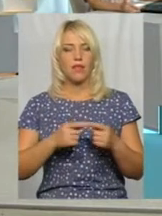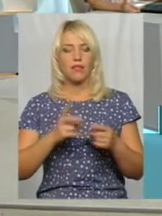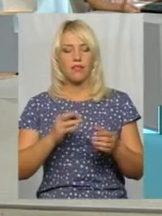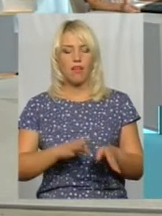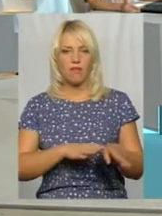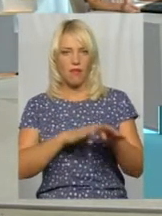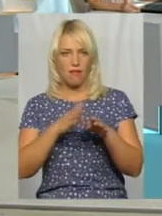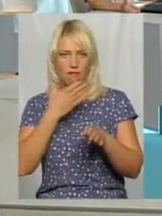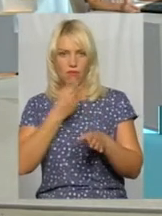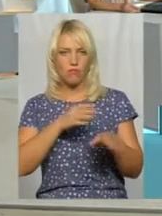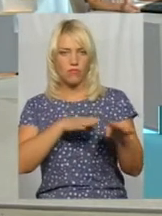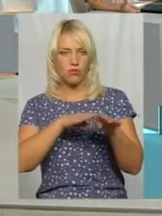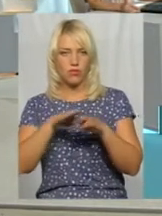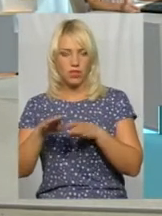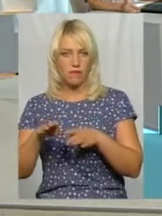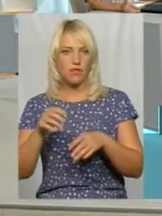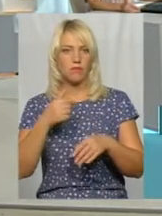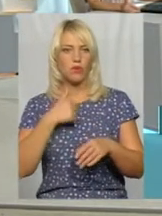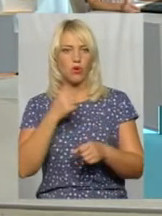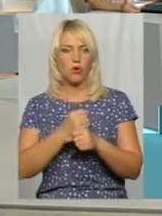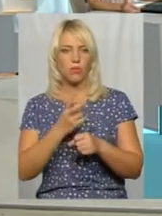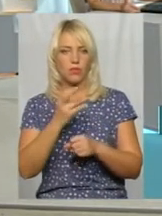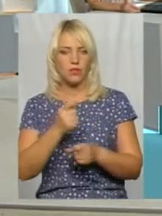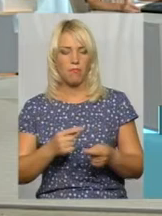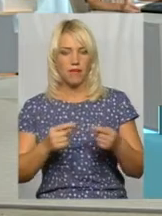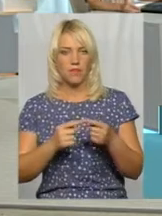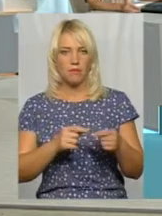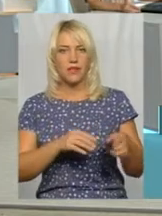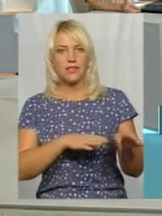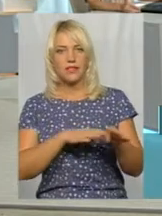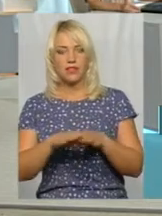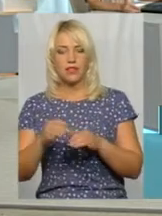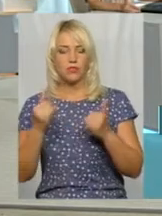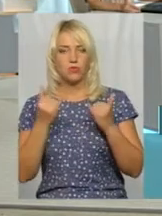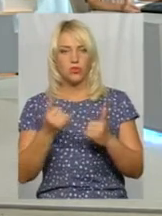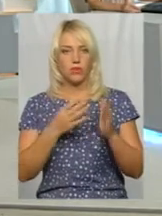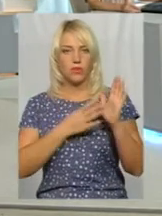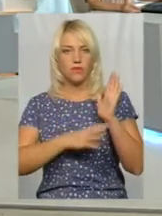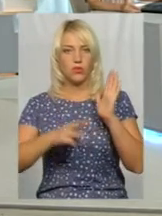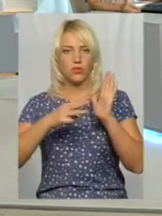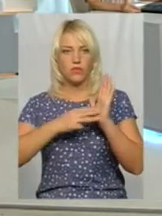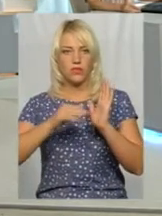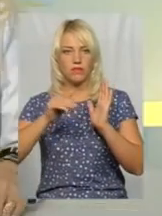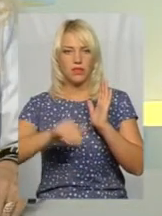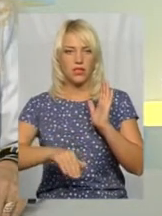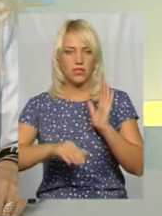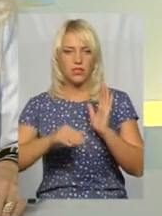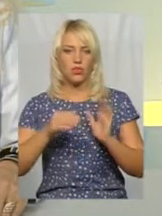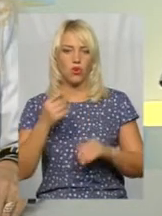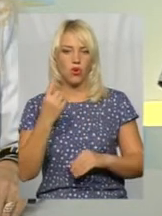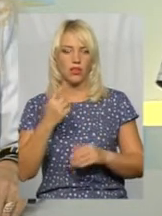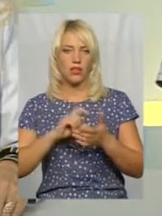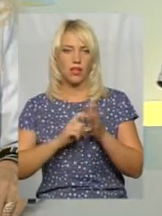я вважаю, ми робимо за певним стандартом, сьогодні 98 тисяч один клас